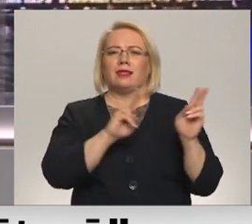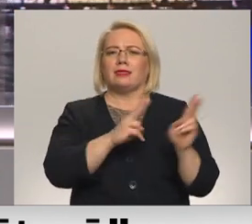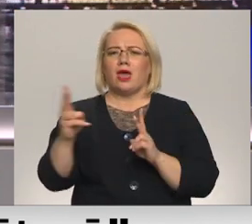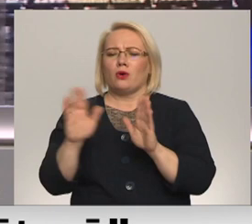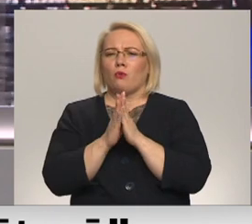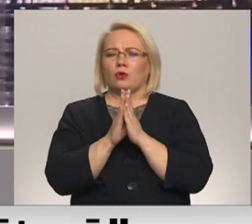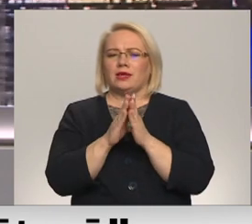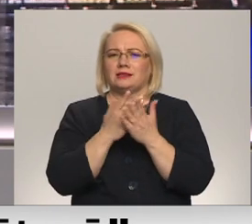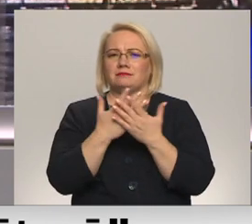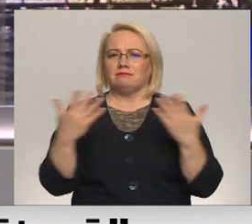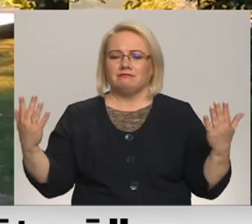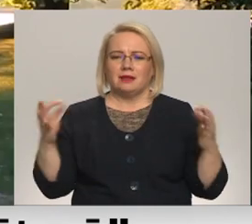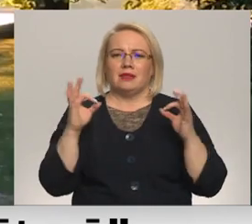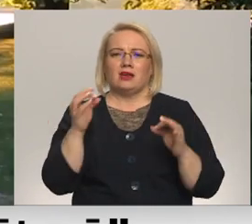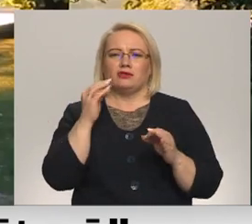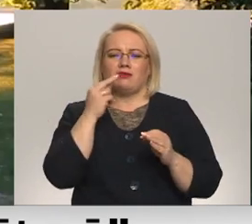kolekciju E-formātā.